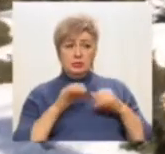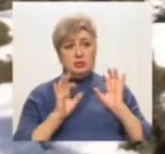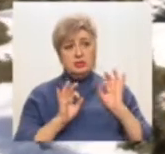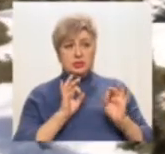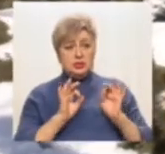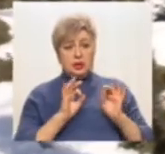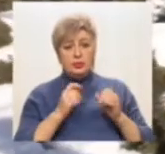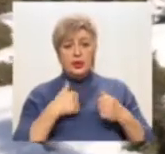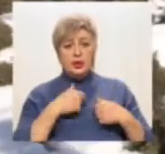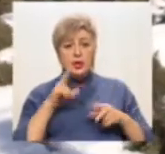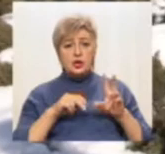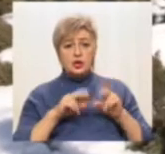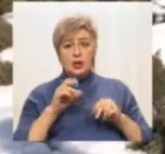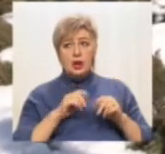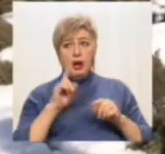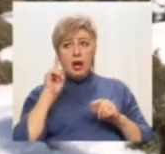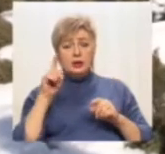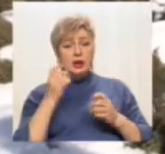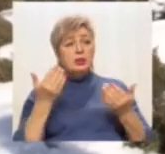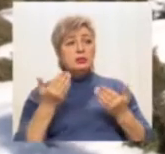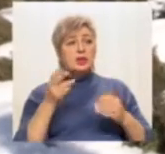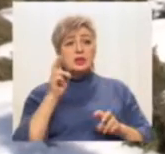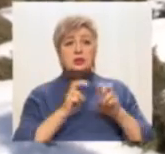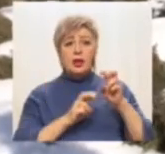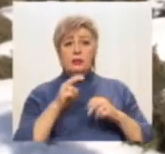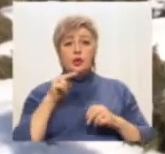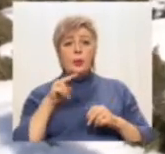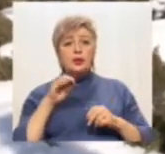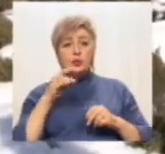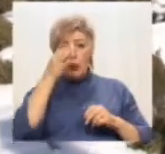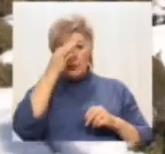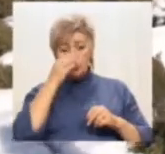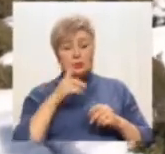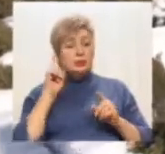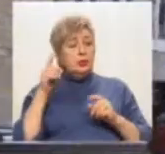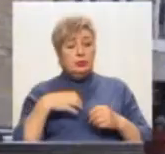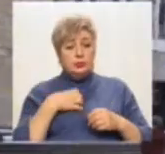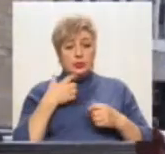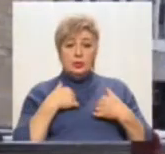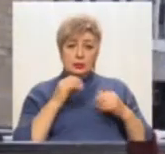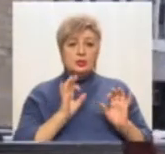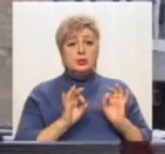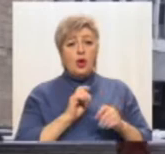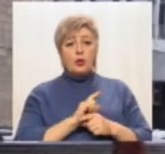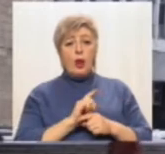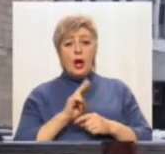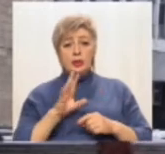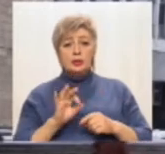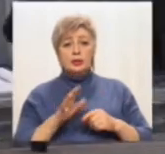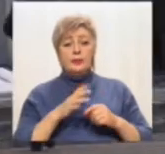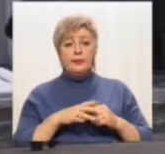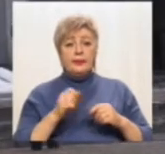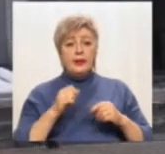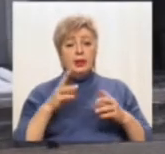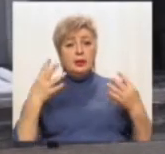загазовано, я вважаю. А ось там, де завод Петровського, ось там так. А в нас нормально все. Директор департаменту екологічної політики